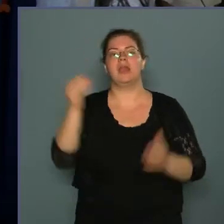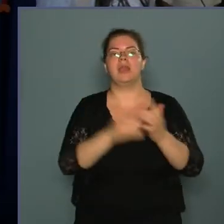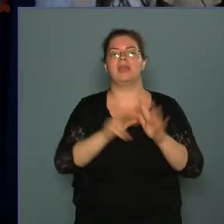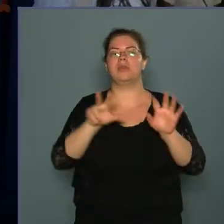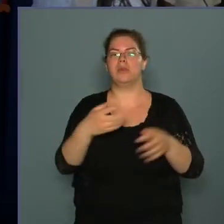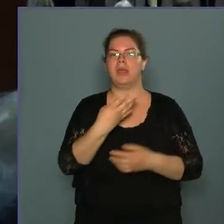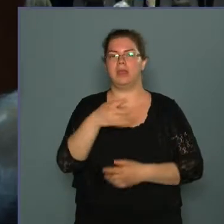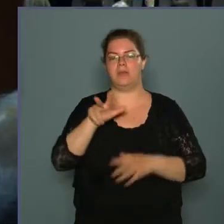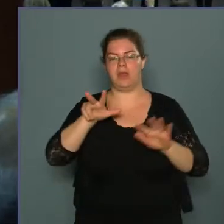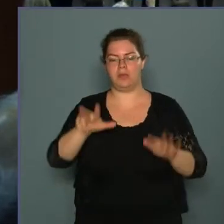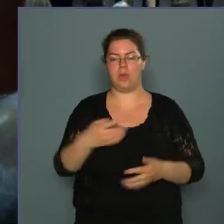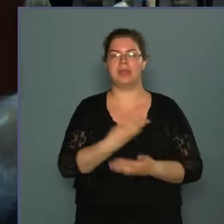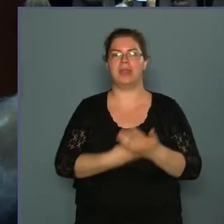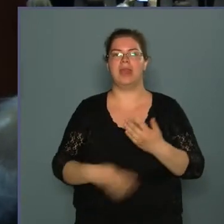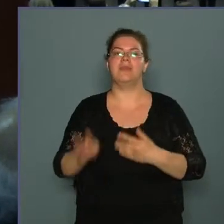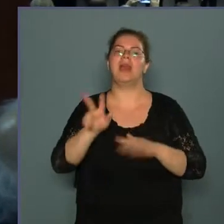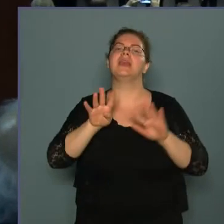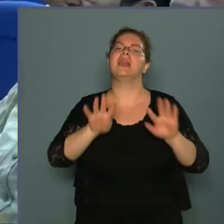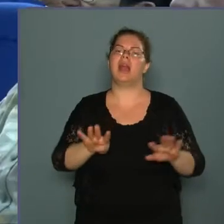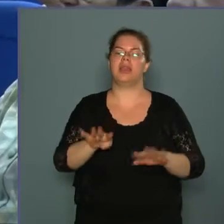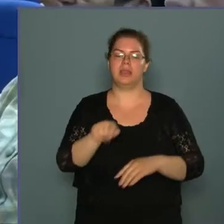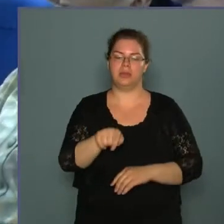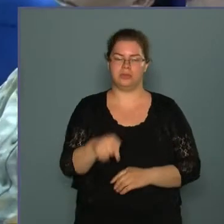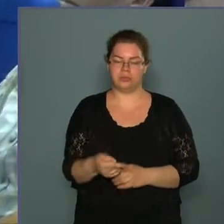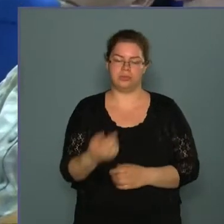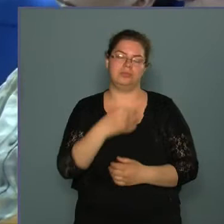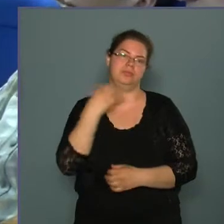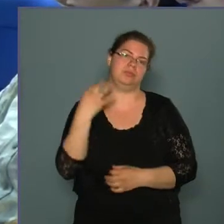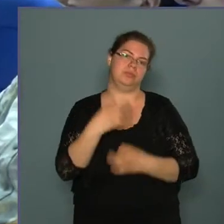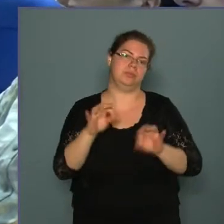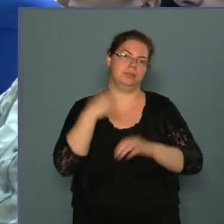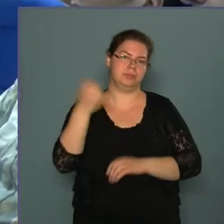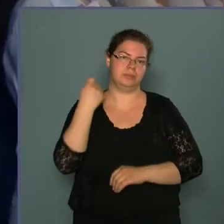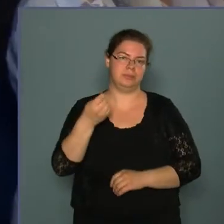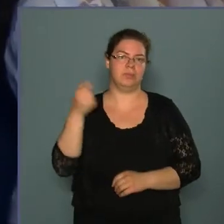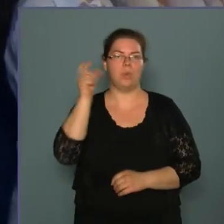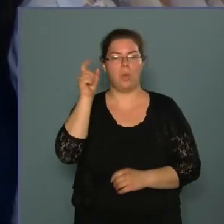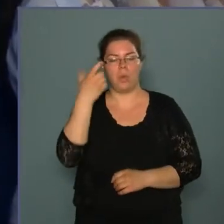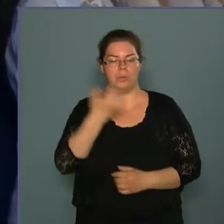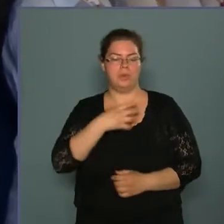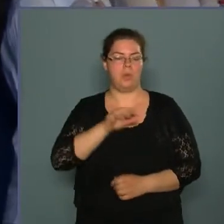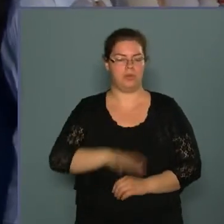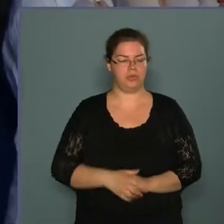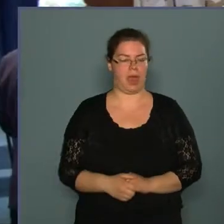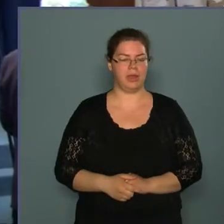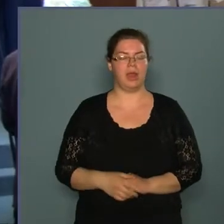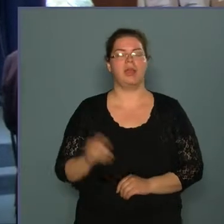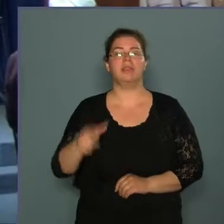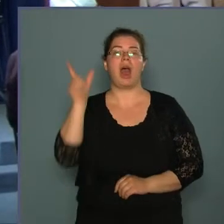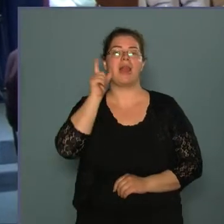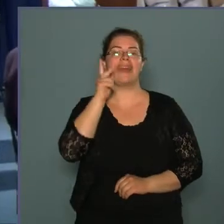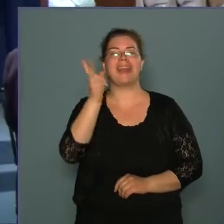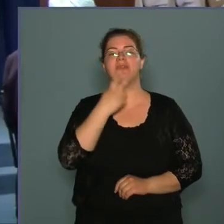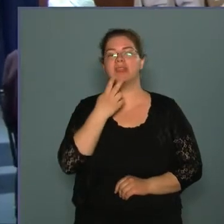-49-es Forradalom és Szabadságharc Őrmény hőseire. Az eseményre a Csilliben került sor, ahol a Lázár